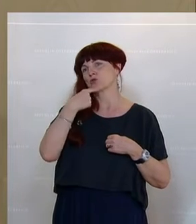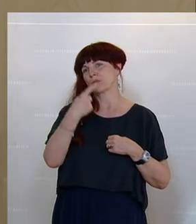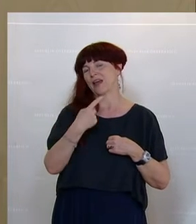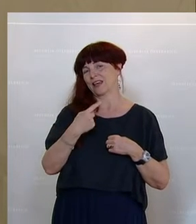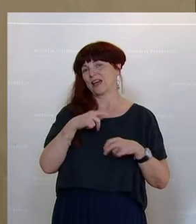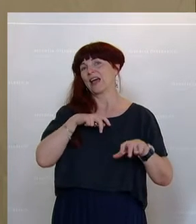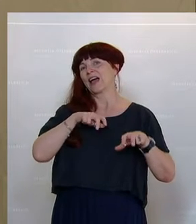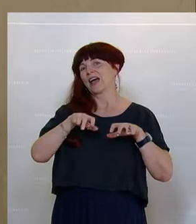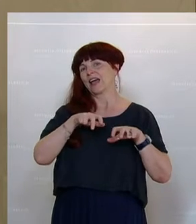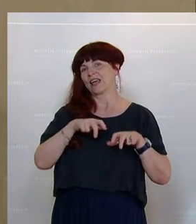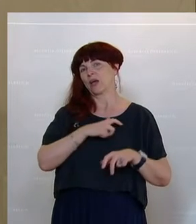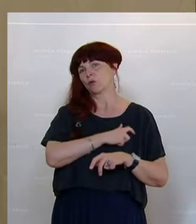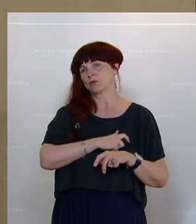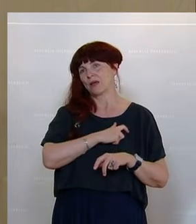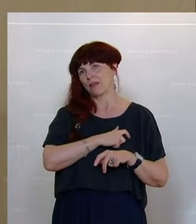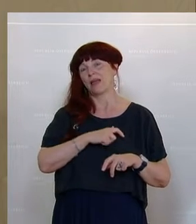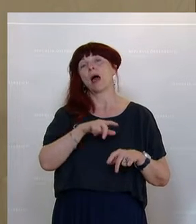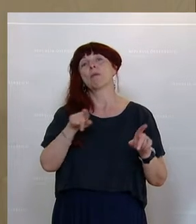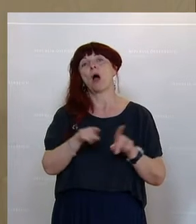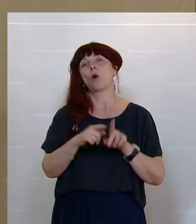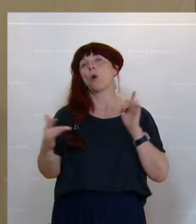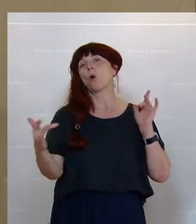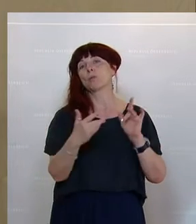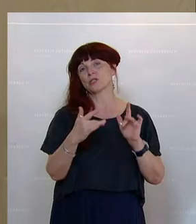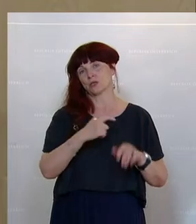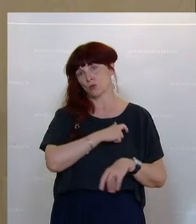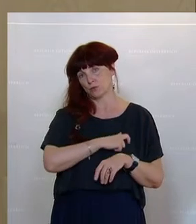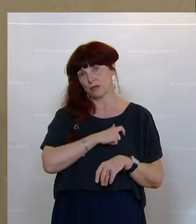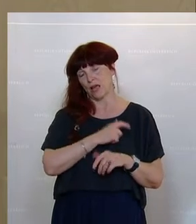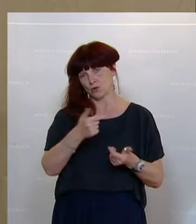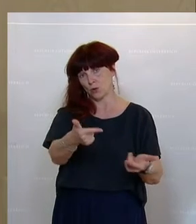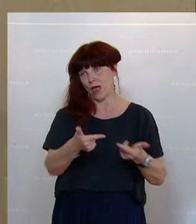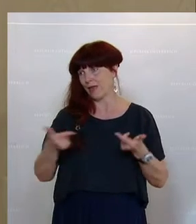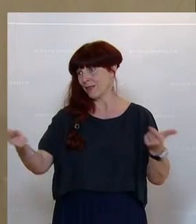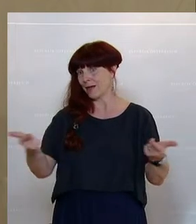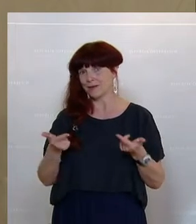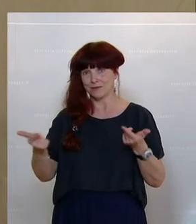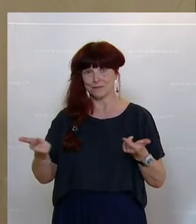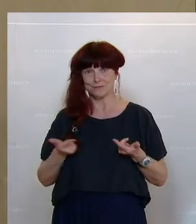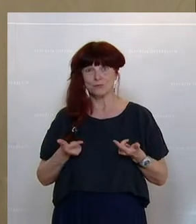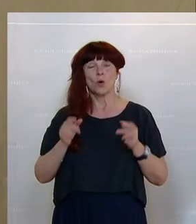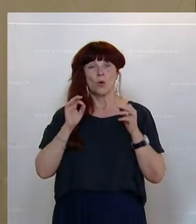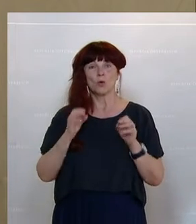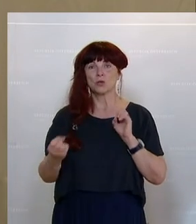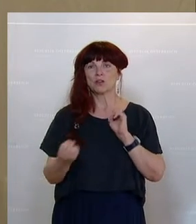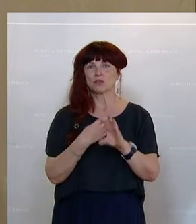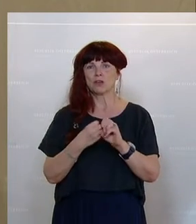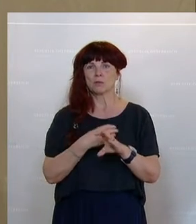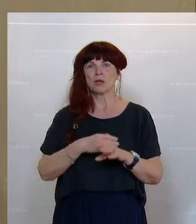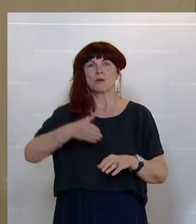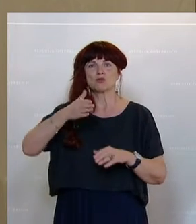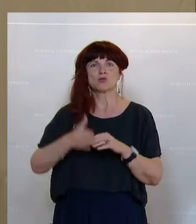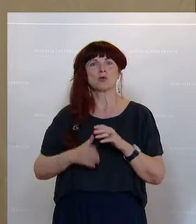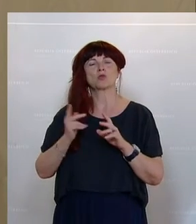Regierungsfraktionen und der Oppositionsparteien einzuladen. Da gäbe es viel gutes Feedback, um am Schluss auch einen gemeinsamen Antrag